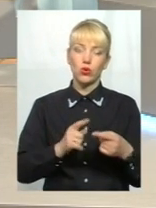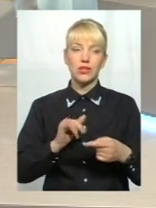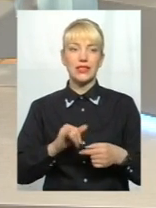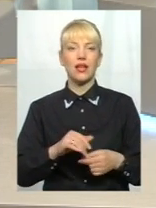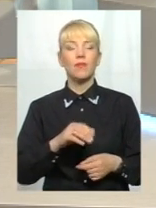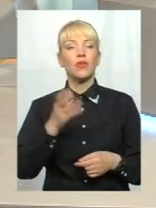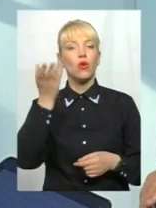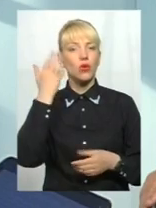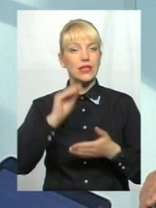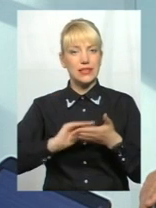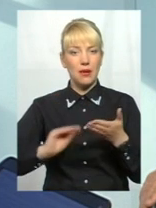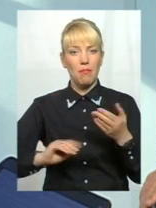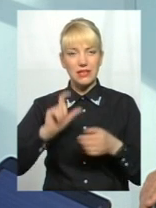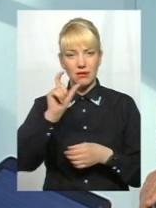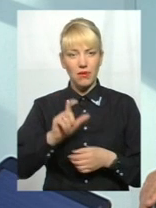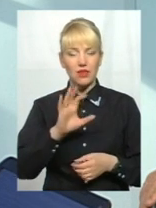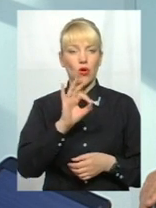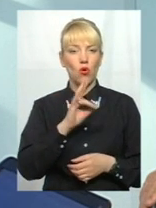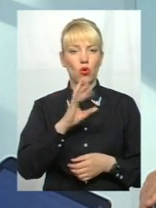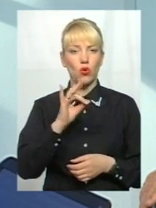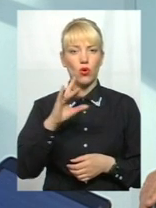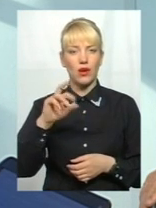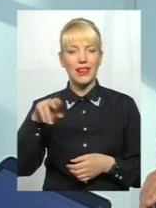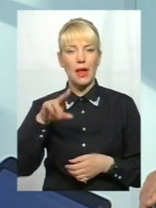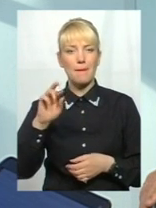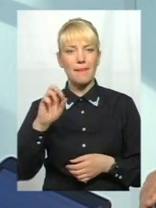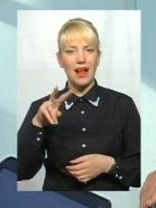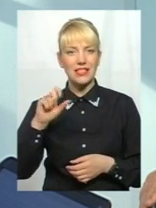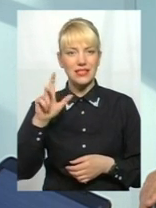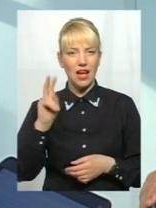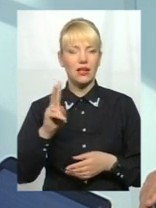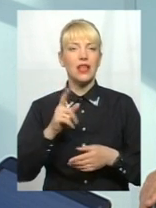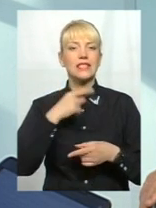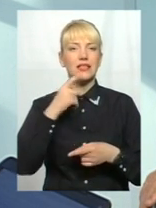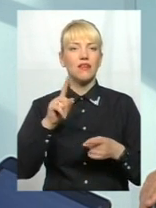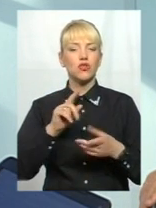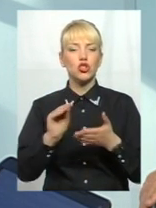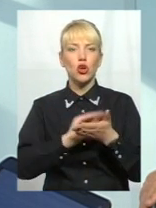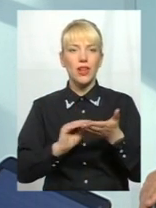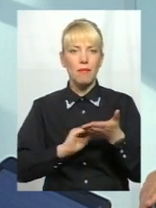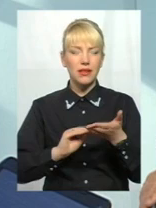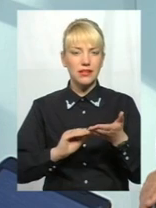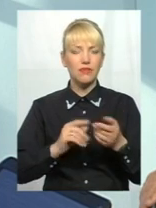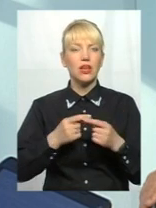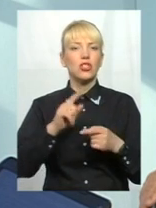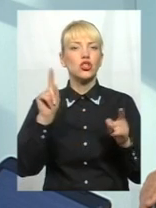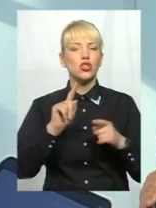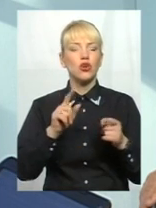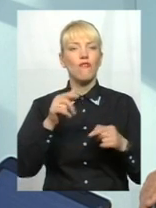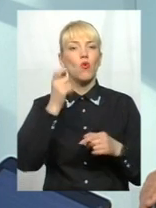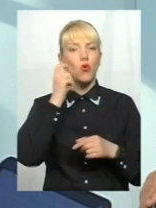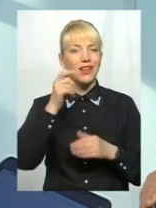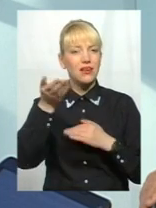де Бальзак колись, коли був у нас на Україні, сказав, що це єдина країна, де він нарахував 77 різних сортів хліба. Так якщо в 19